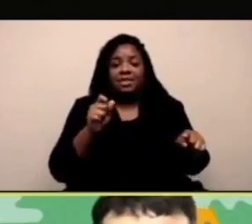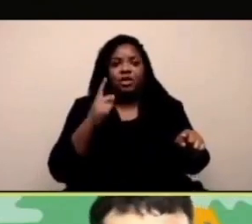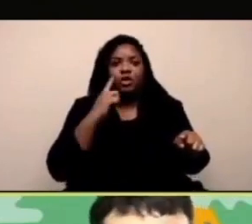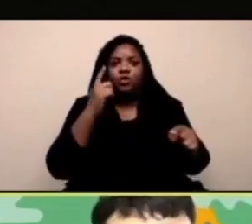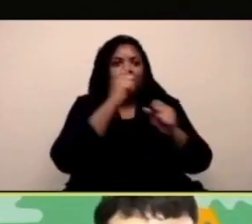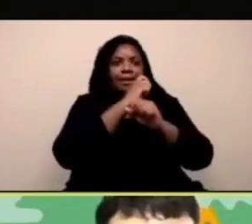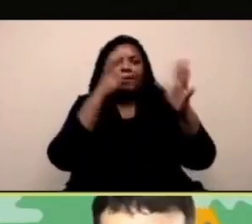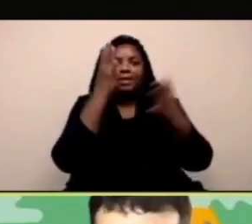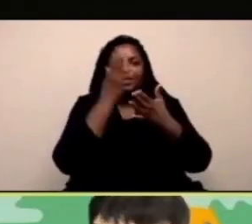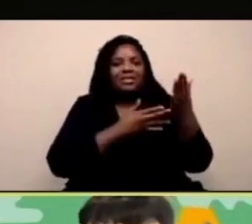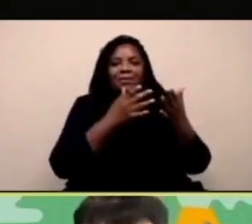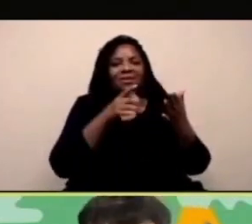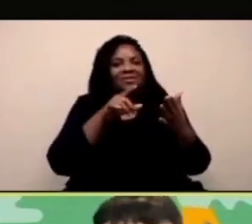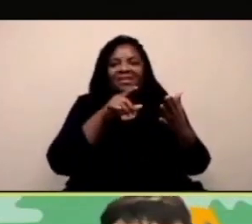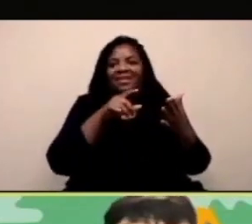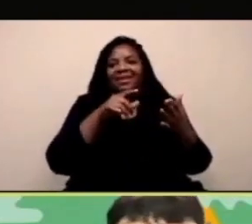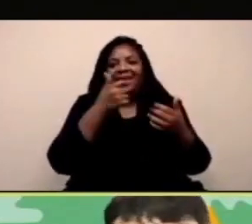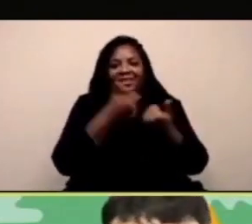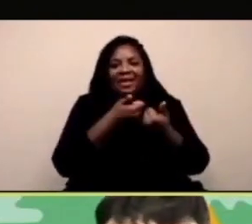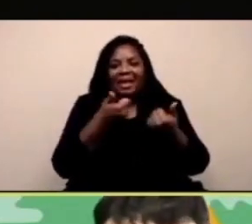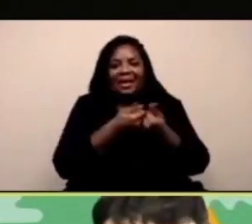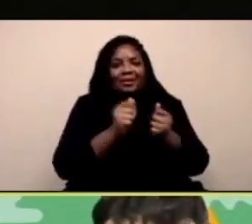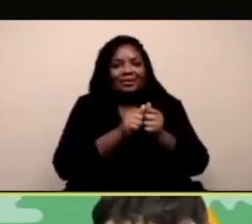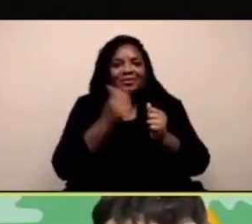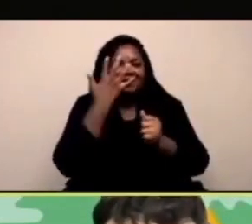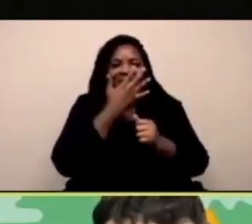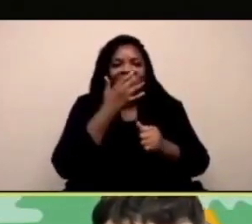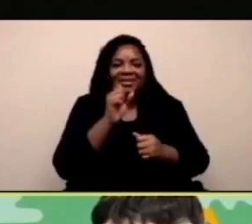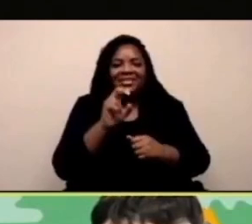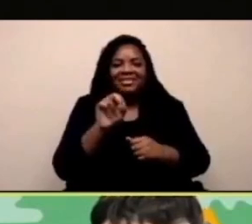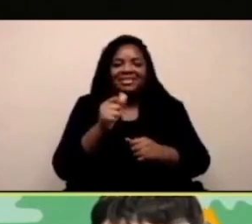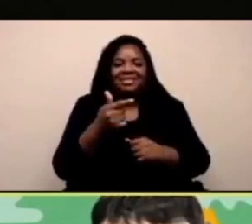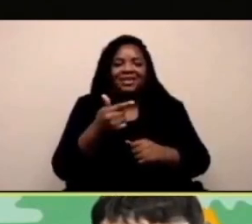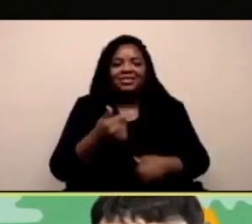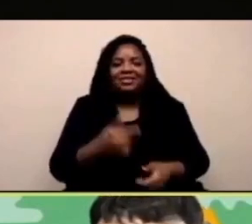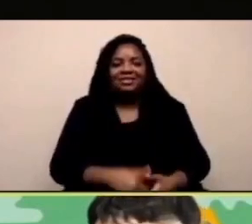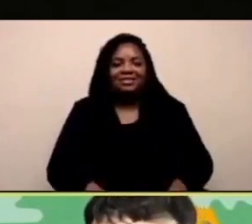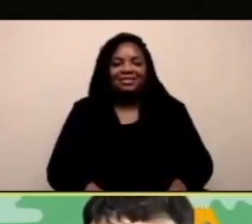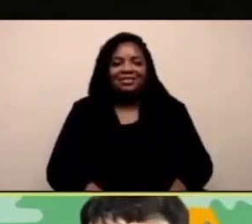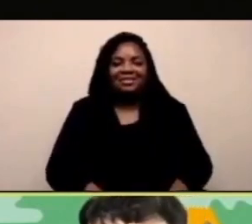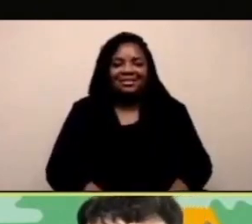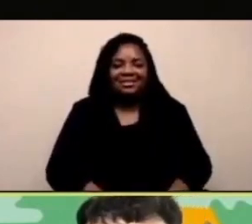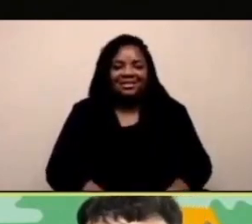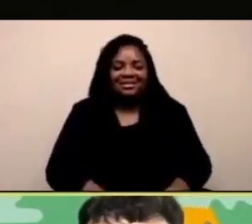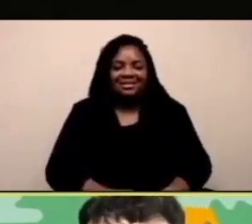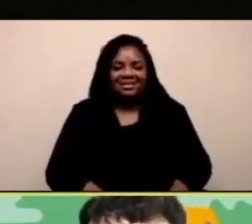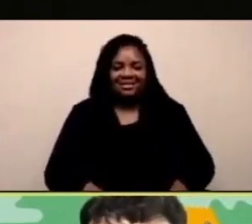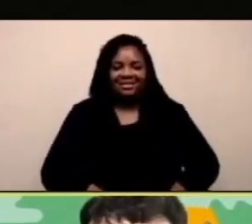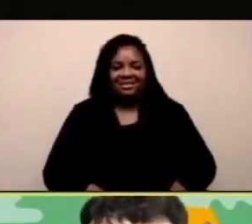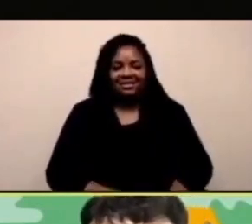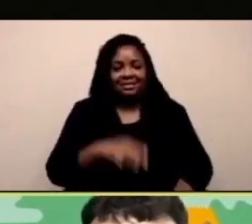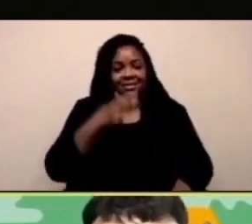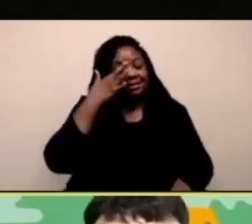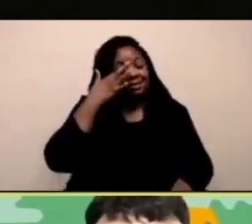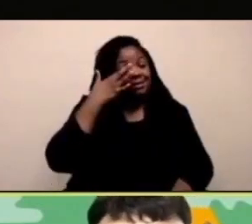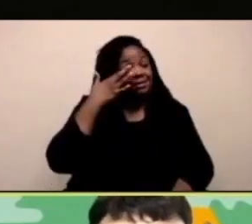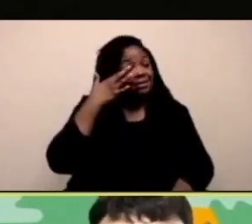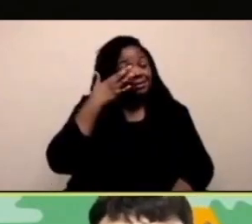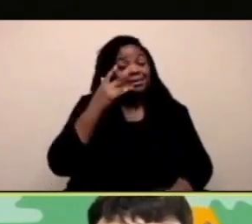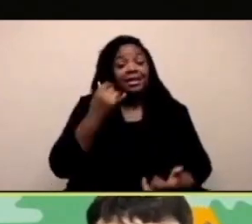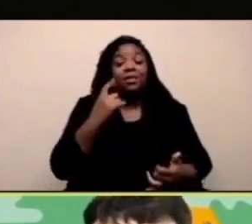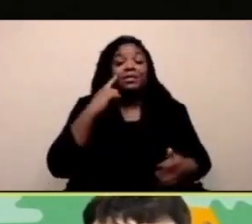muovere il mio corpo durante un po' di tempo potete quindi immaginarvi diversi tipi di giochi che potete creare